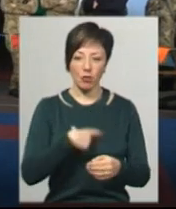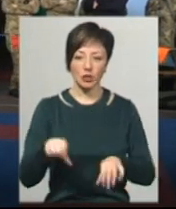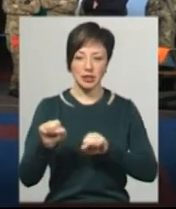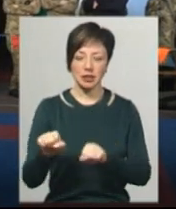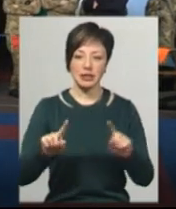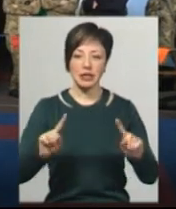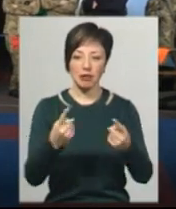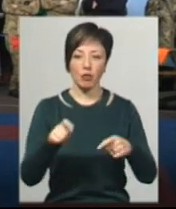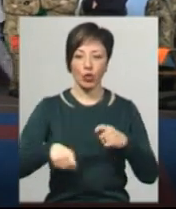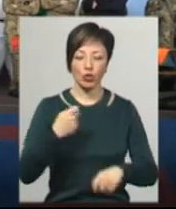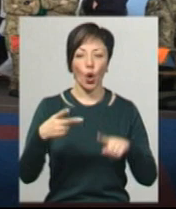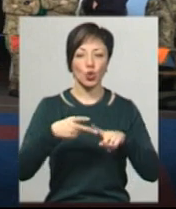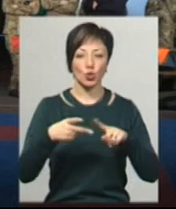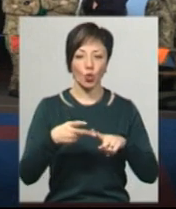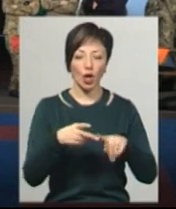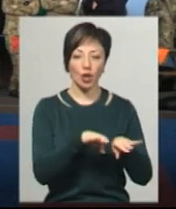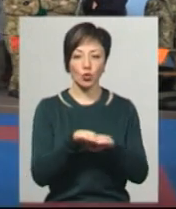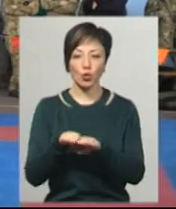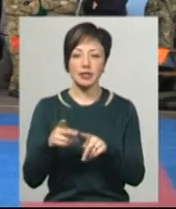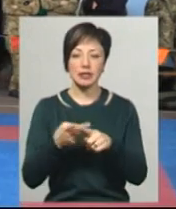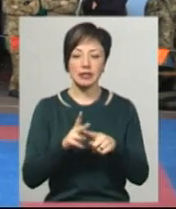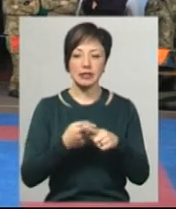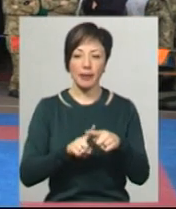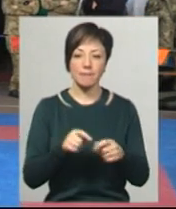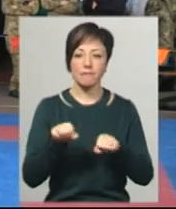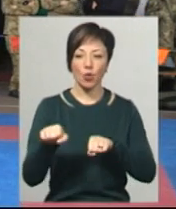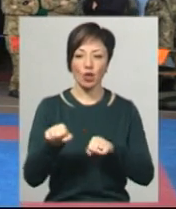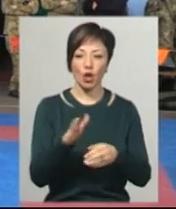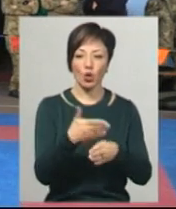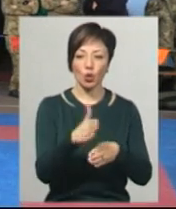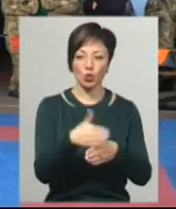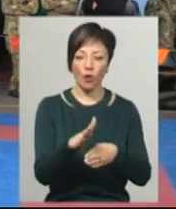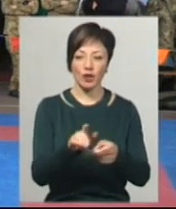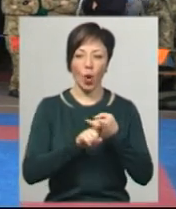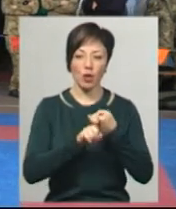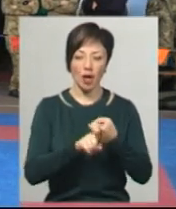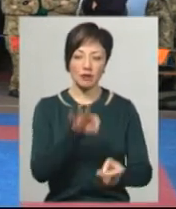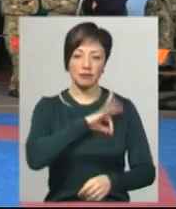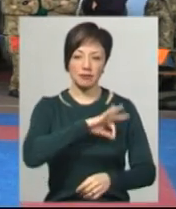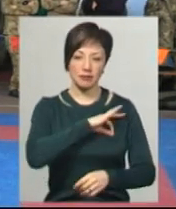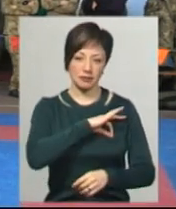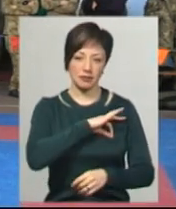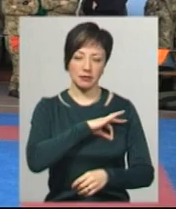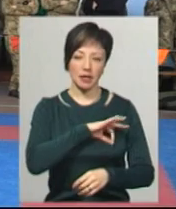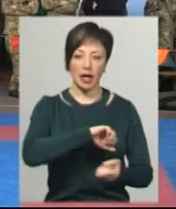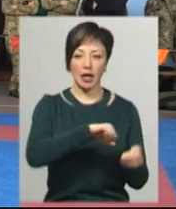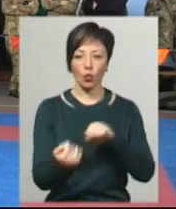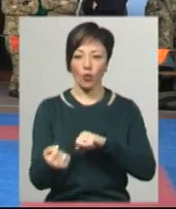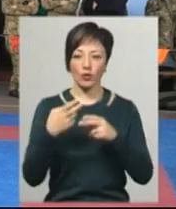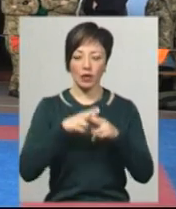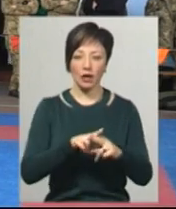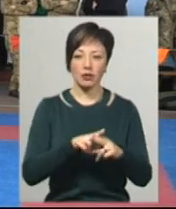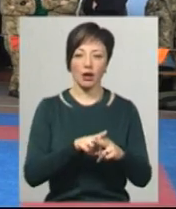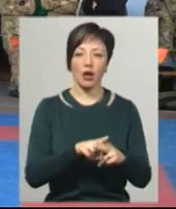правопорушника. І другий тур – це поєдинки дозованого контакту з приміненням, застосуванням киткової техніки,